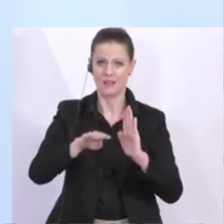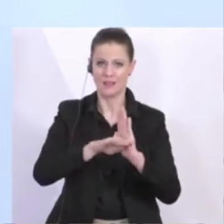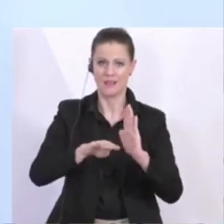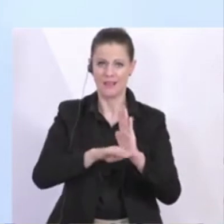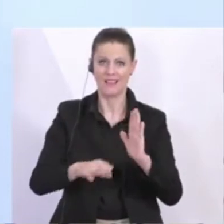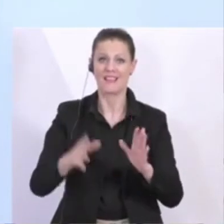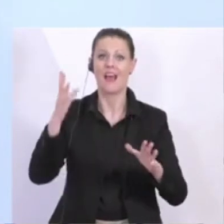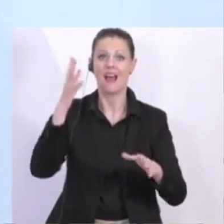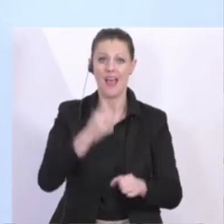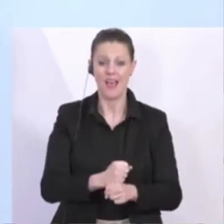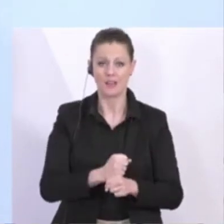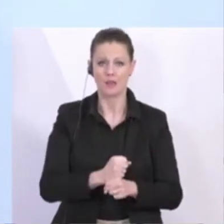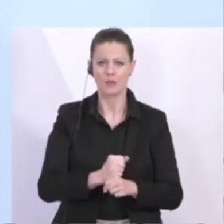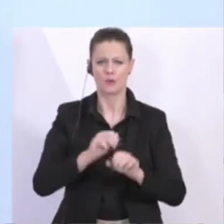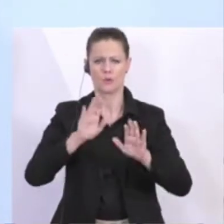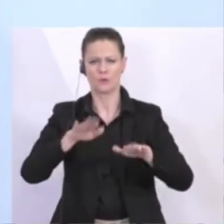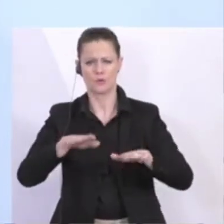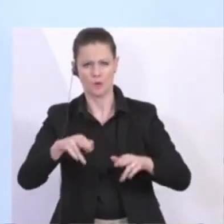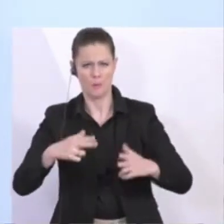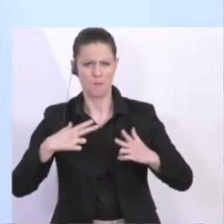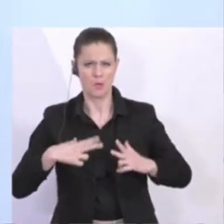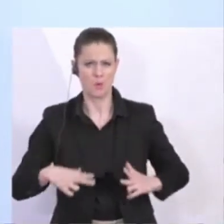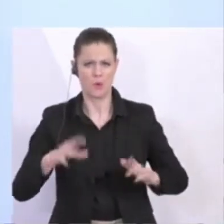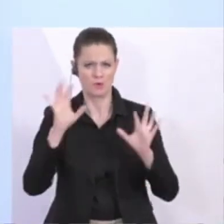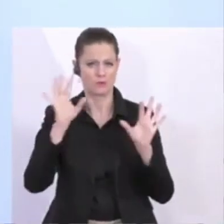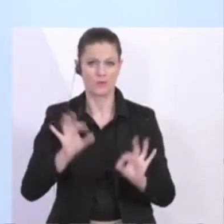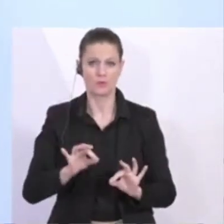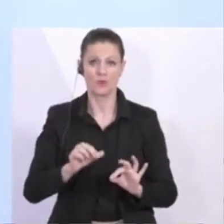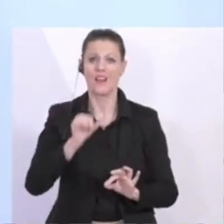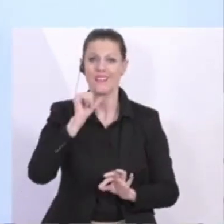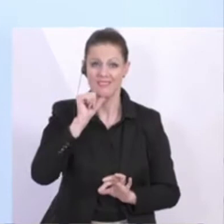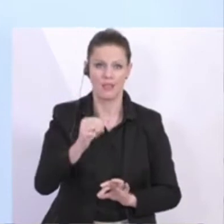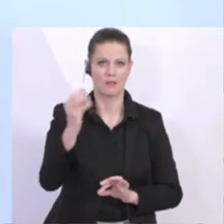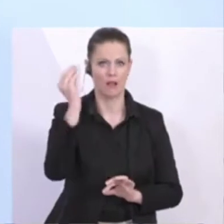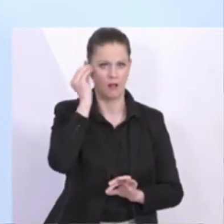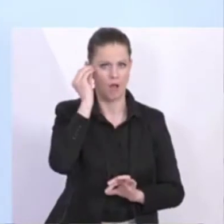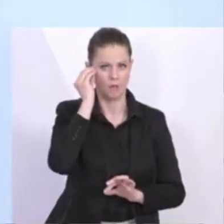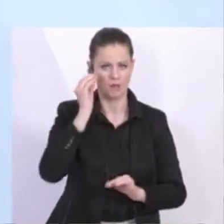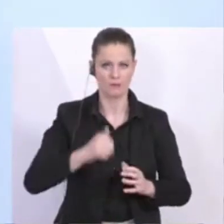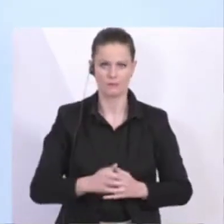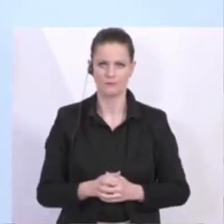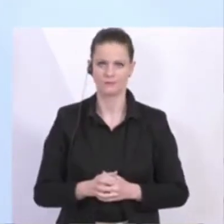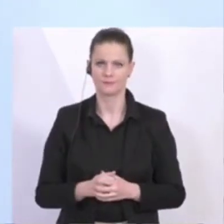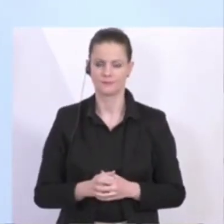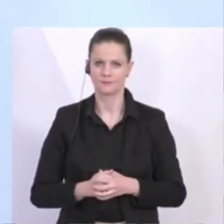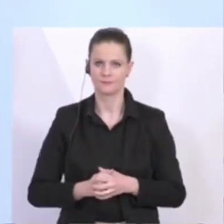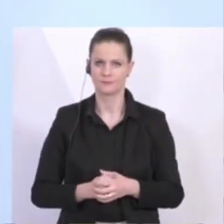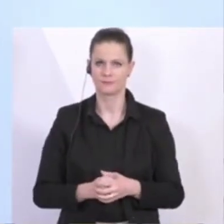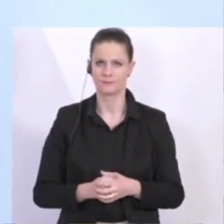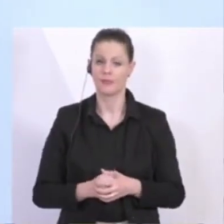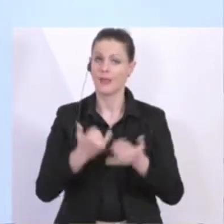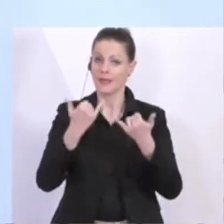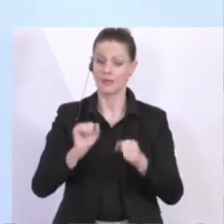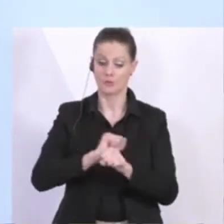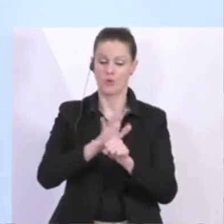Beschwichtigungs oder Beruhigungsversuchen. Neben den Herausforderungen, die diese Corona